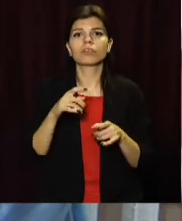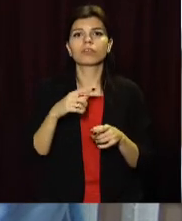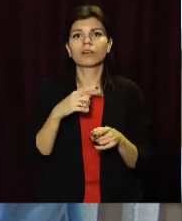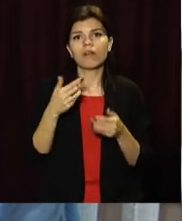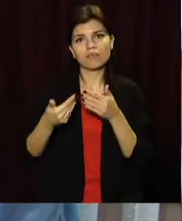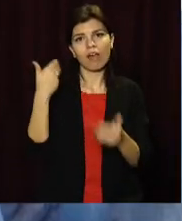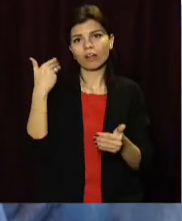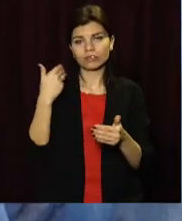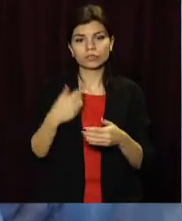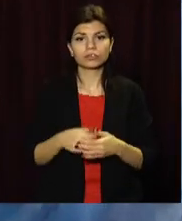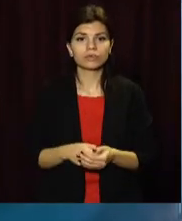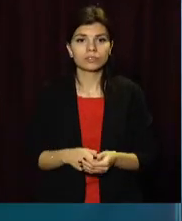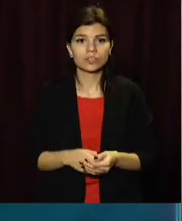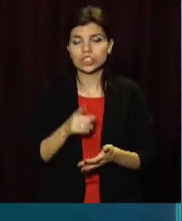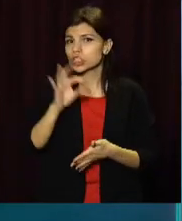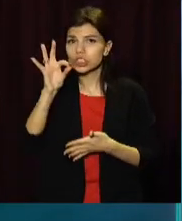передчасно.